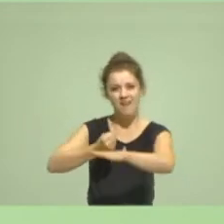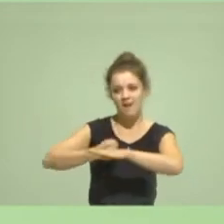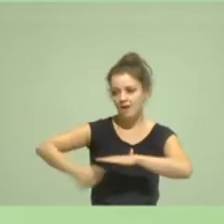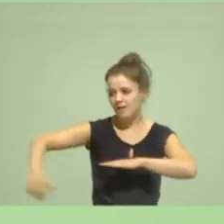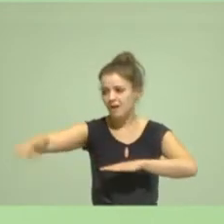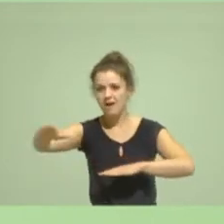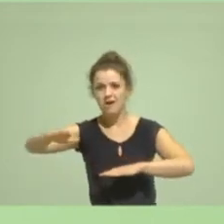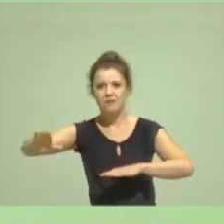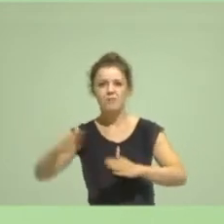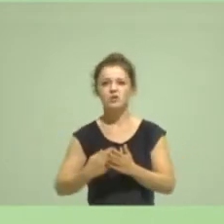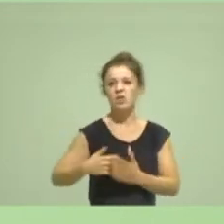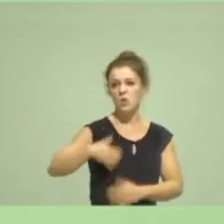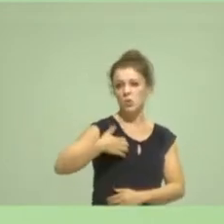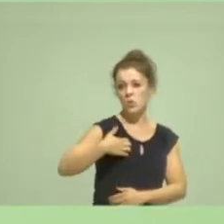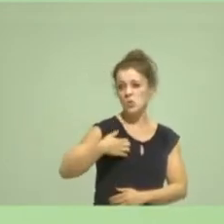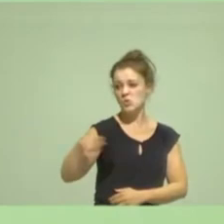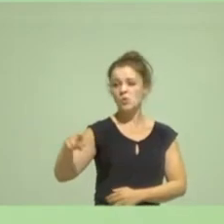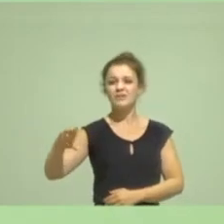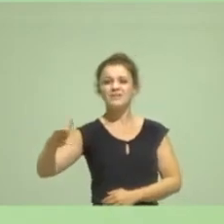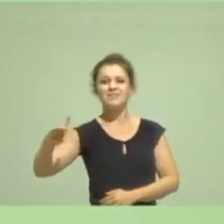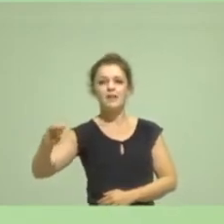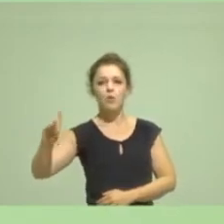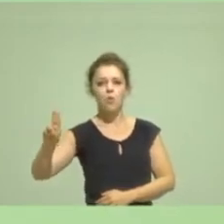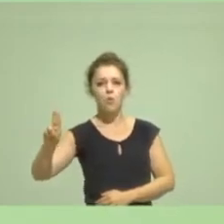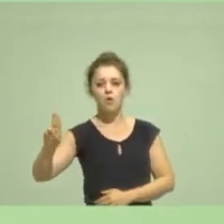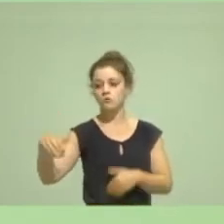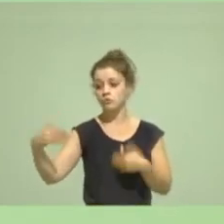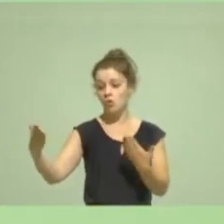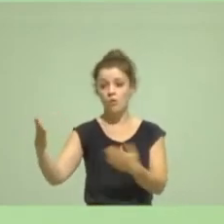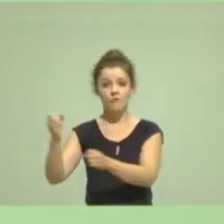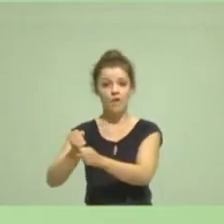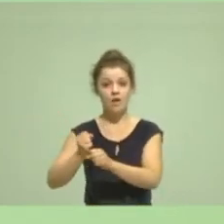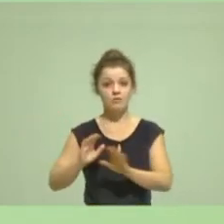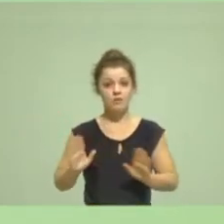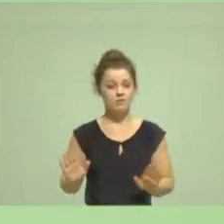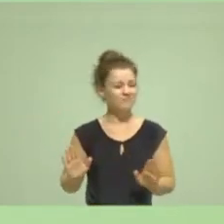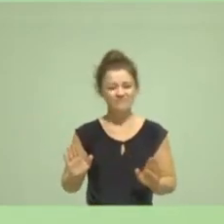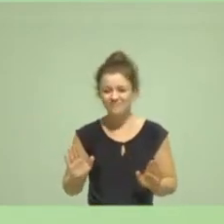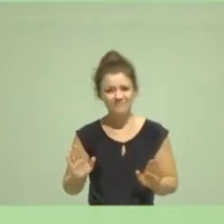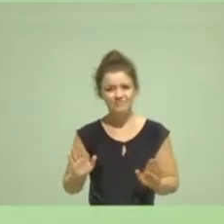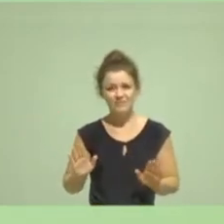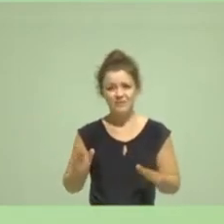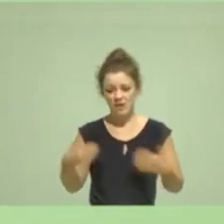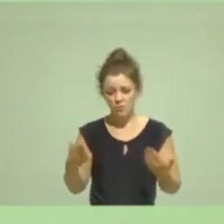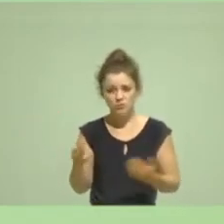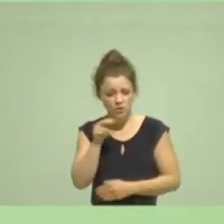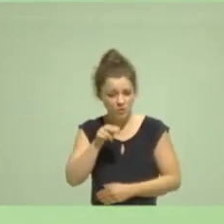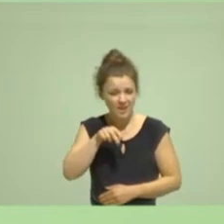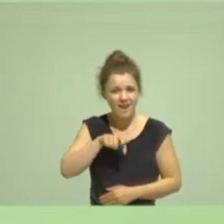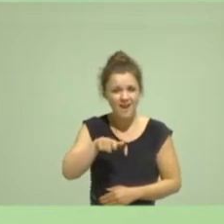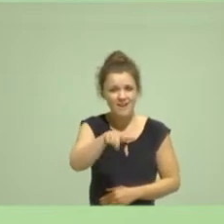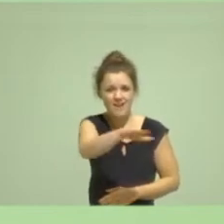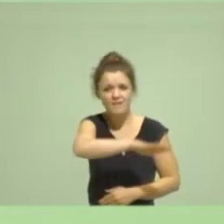die Grünen und die Schwarzen, sondern das überträgt sich doch zurück in die Gesellschaft Nordrhein-Westfalens,